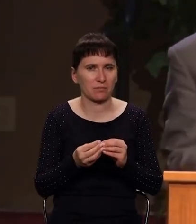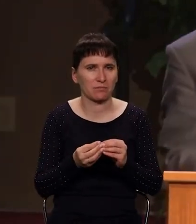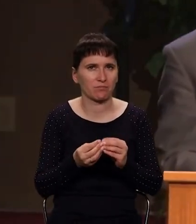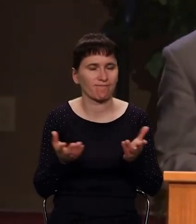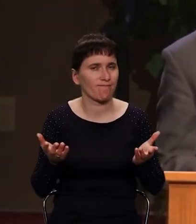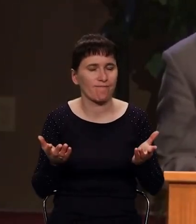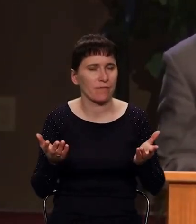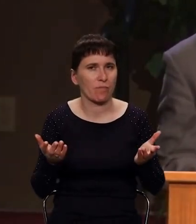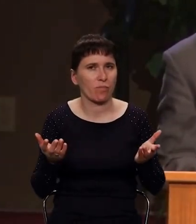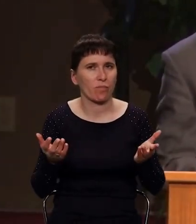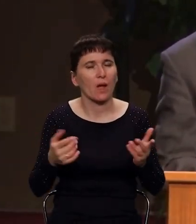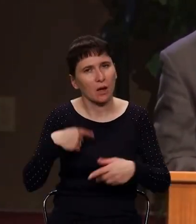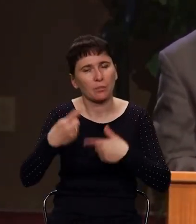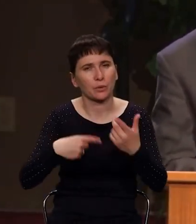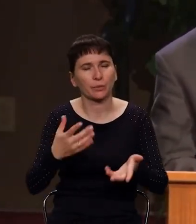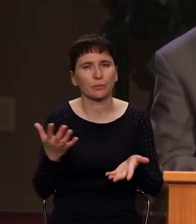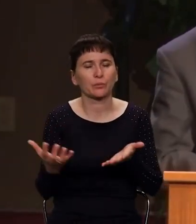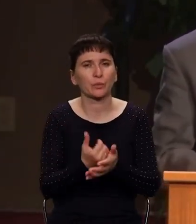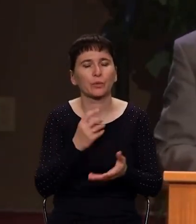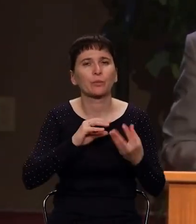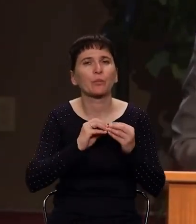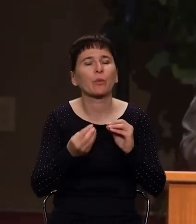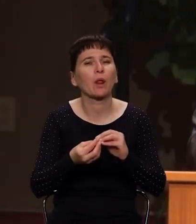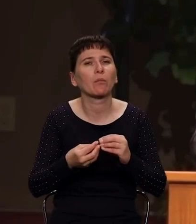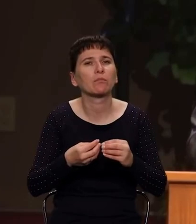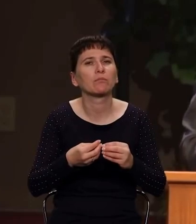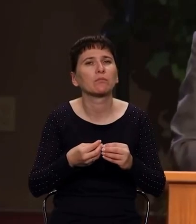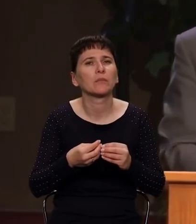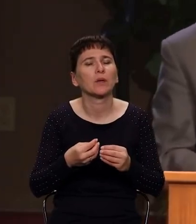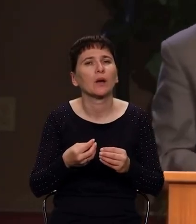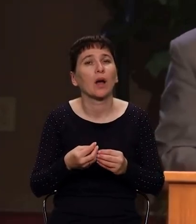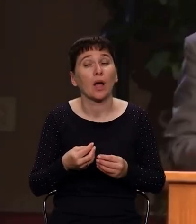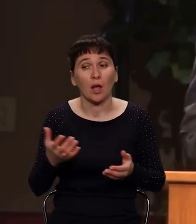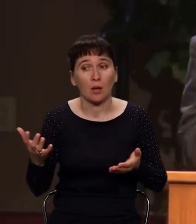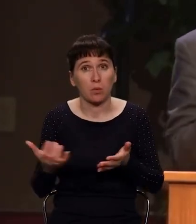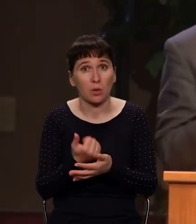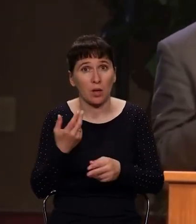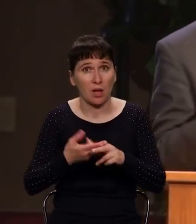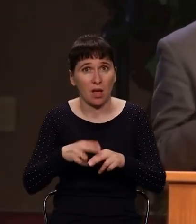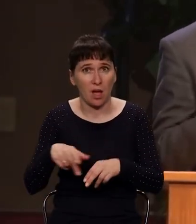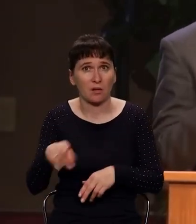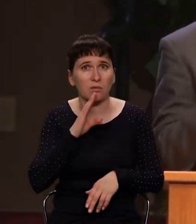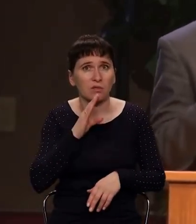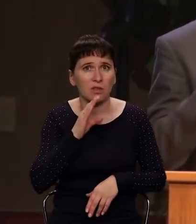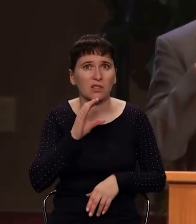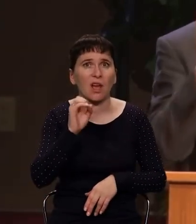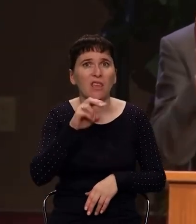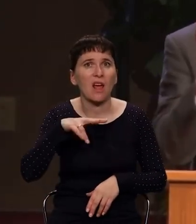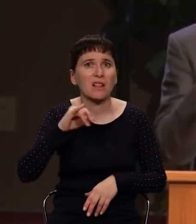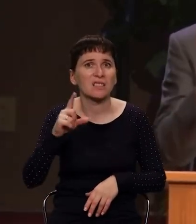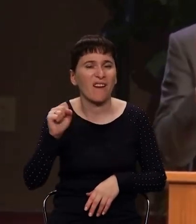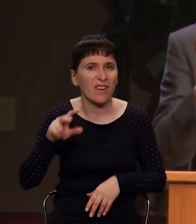последствия всегда есть. В данном тексте мы читали, что она имела через это учение очень